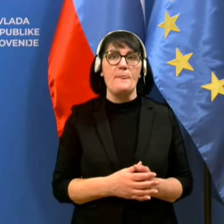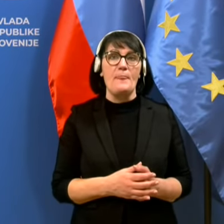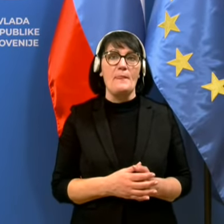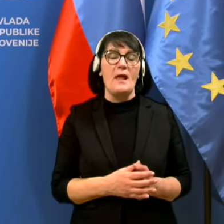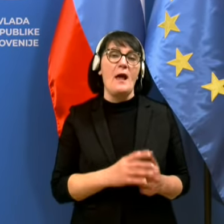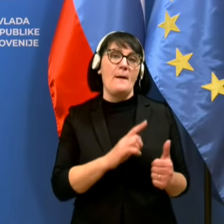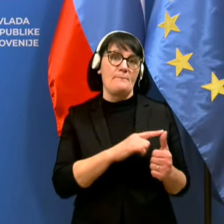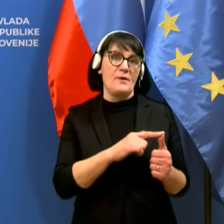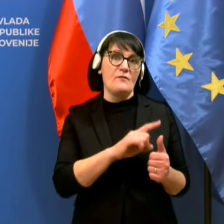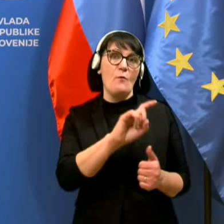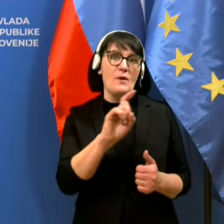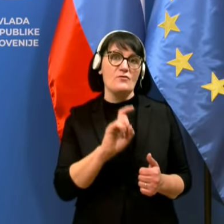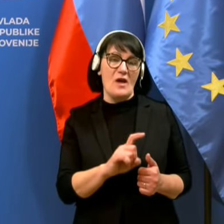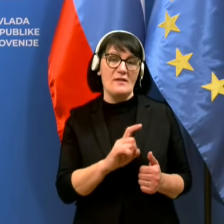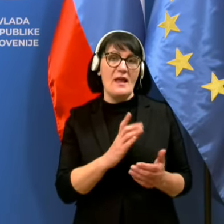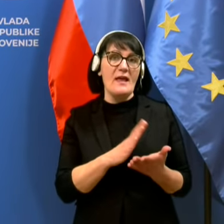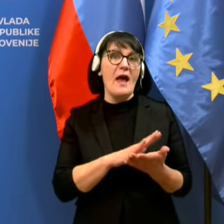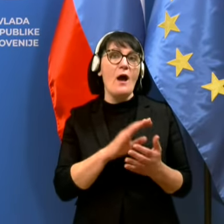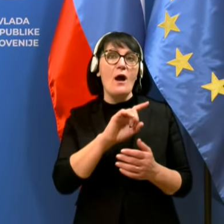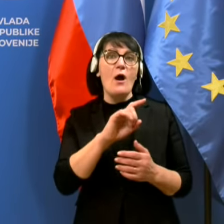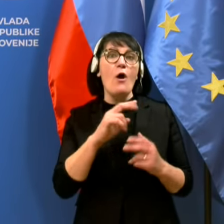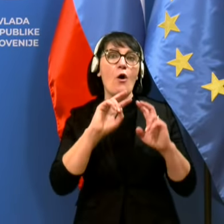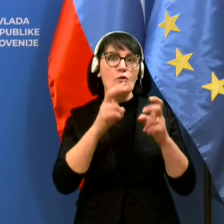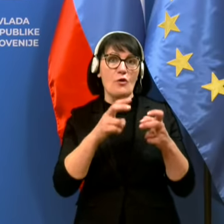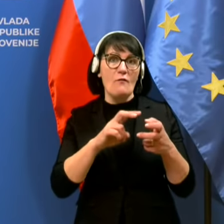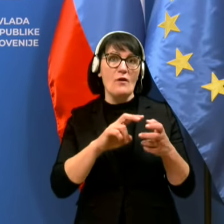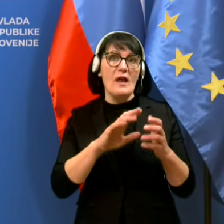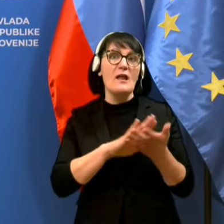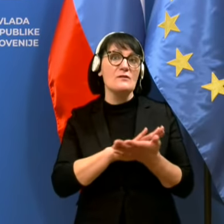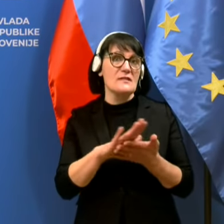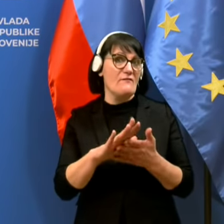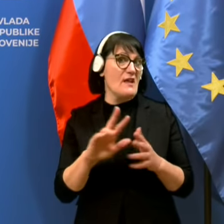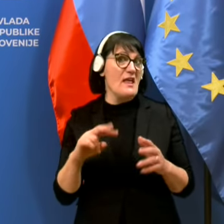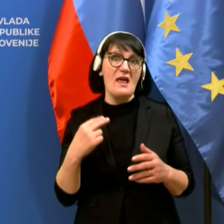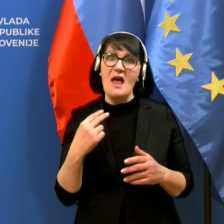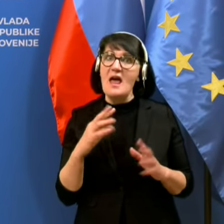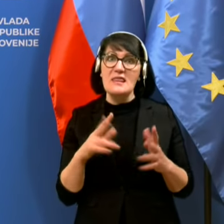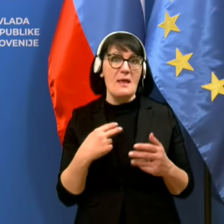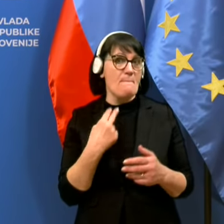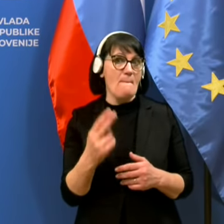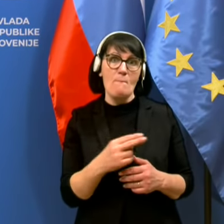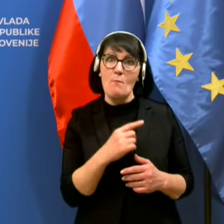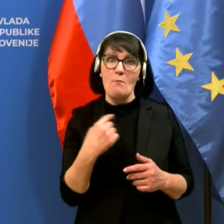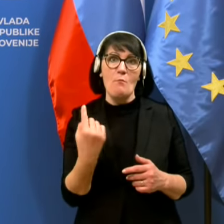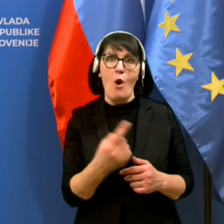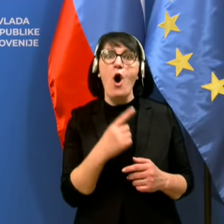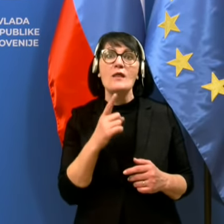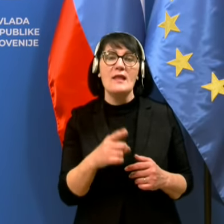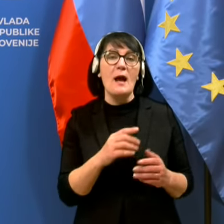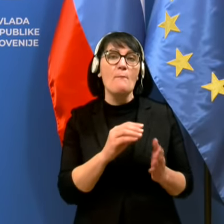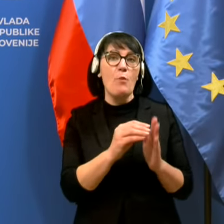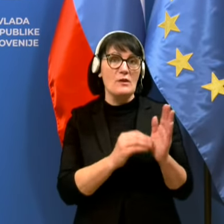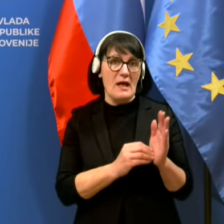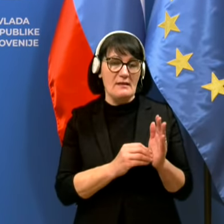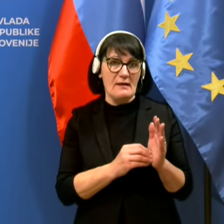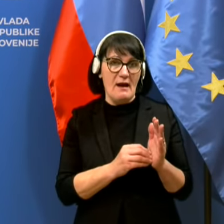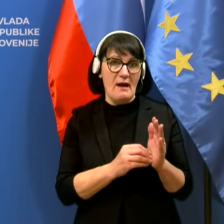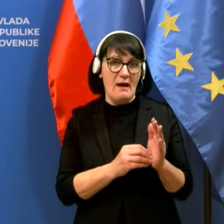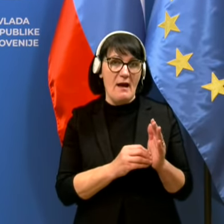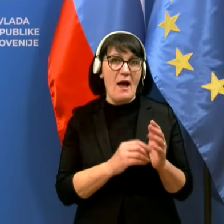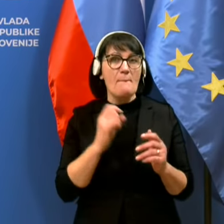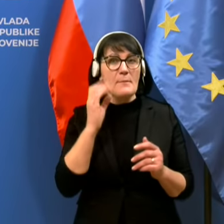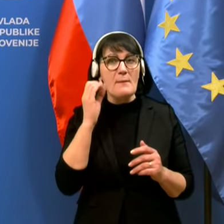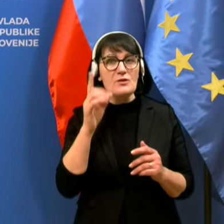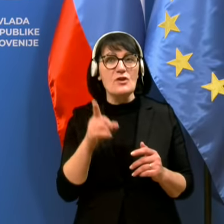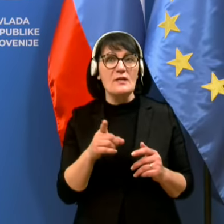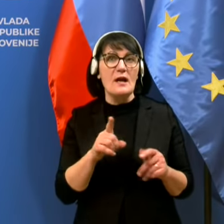na prvo vprašanje je odgovor zelo enostaven. Nimamo tega podatka, sem pripričan, da ga tudi sicer državni organi v